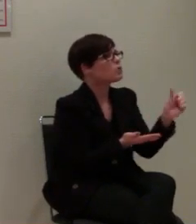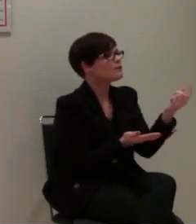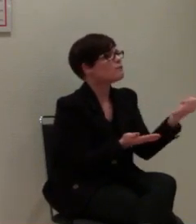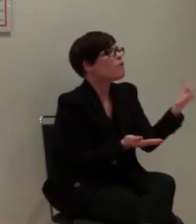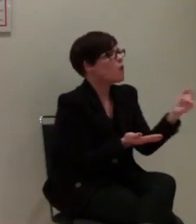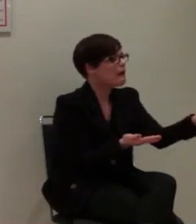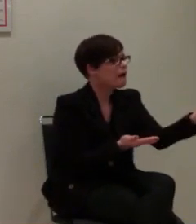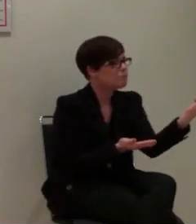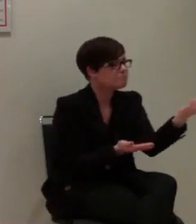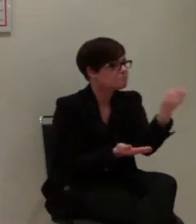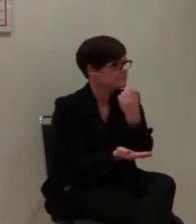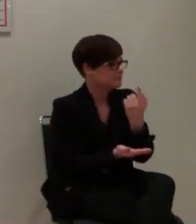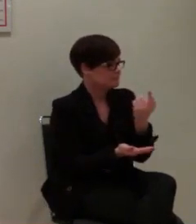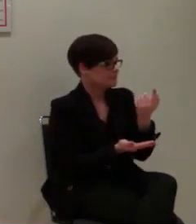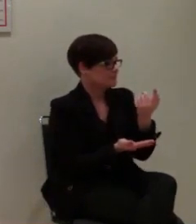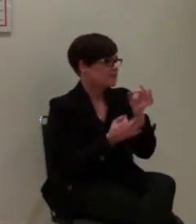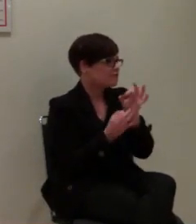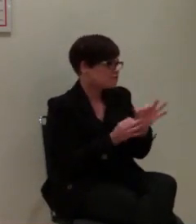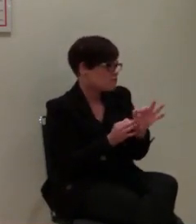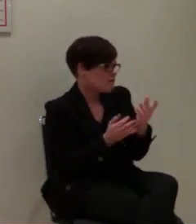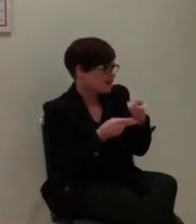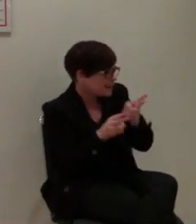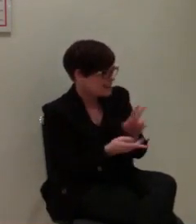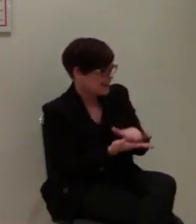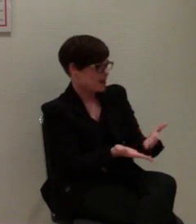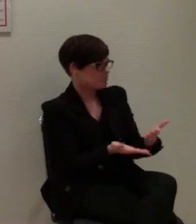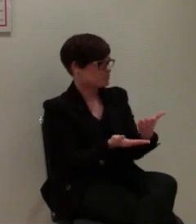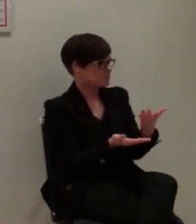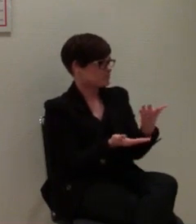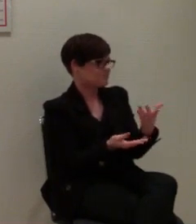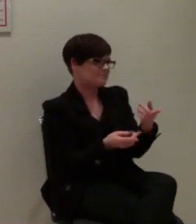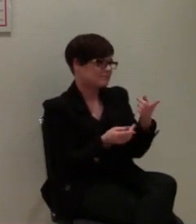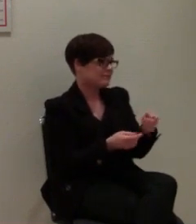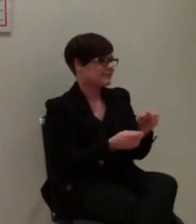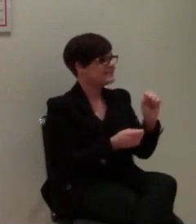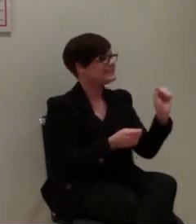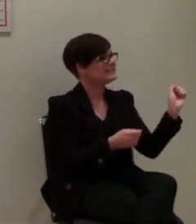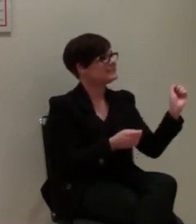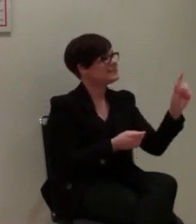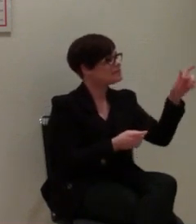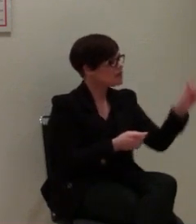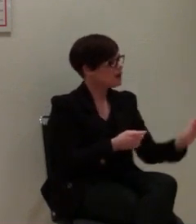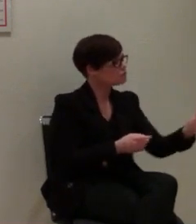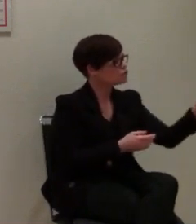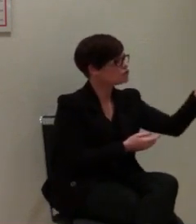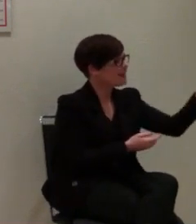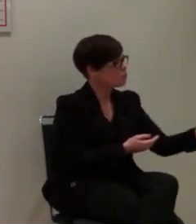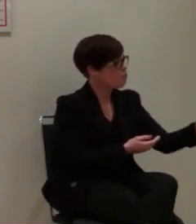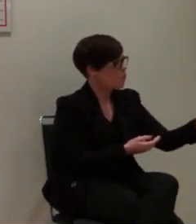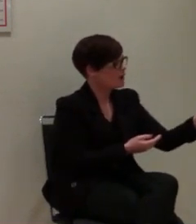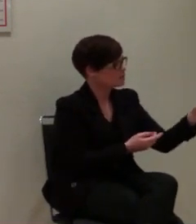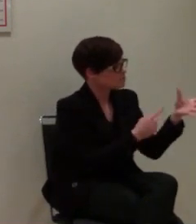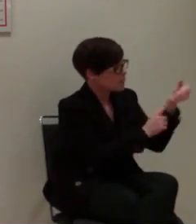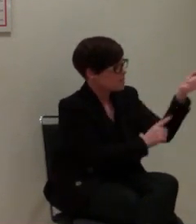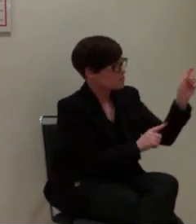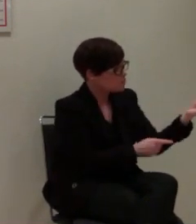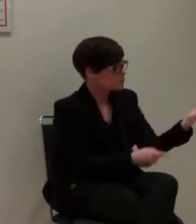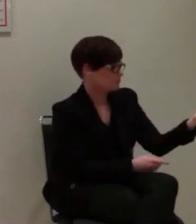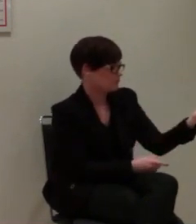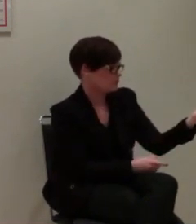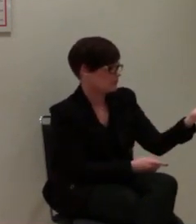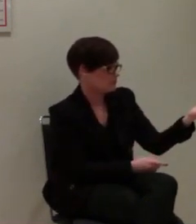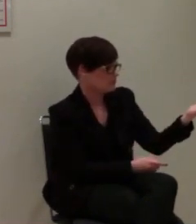dies machen zu können, muss der Standort des Senders festgestellt werden, um dann die SMS